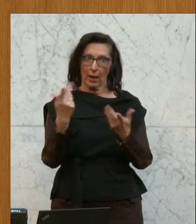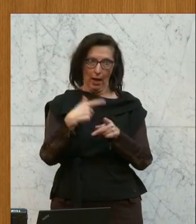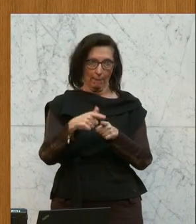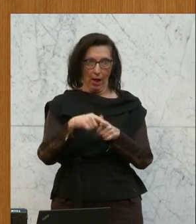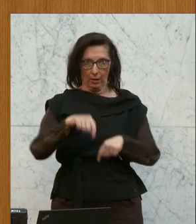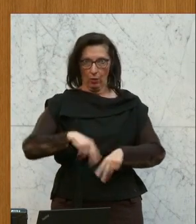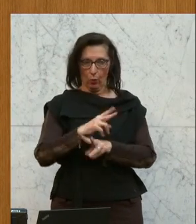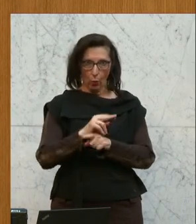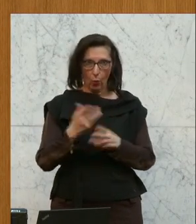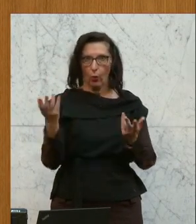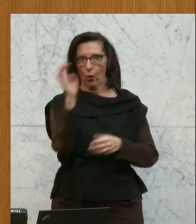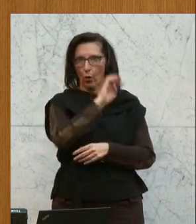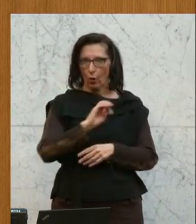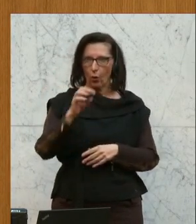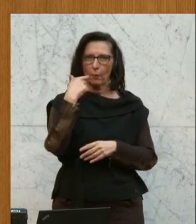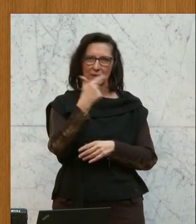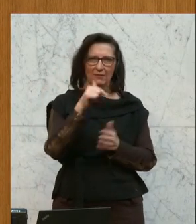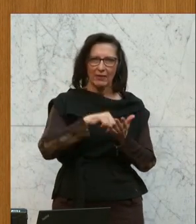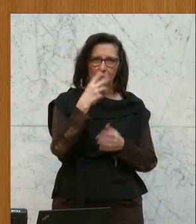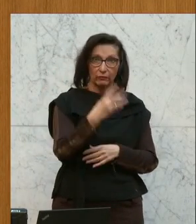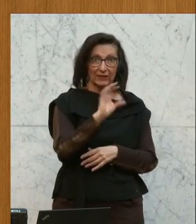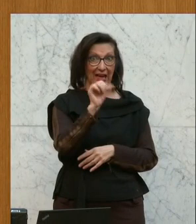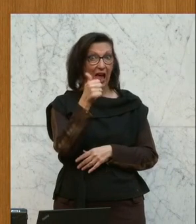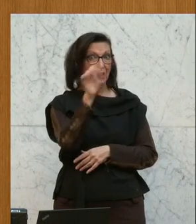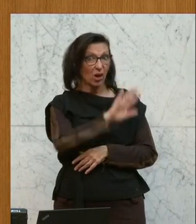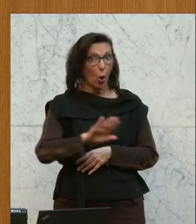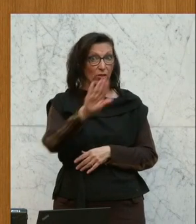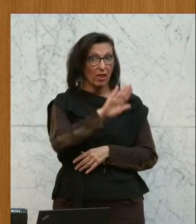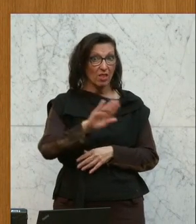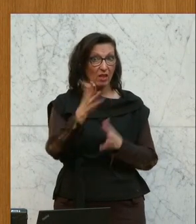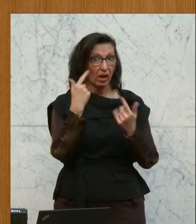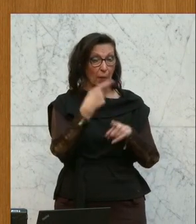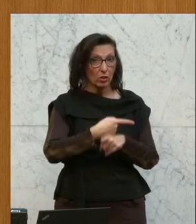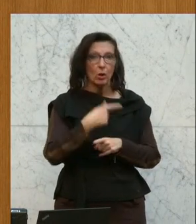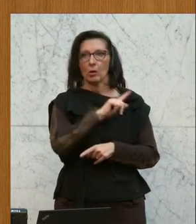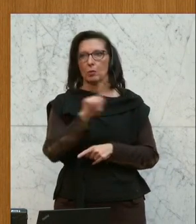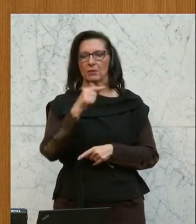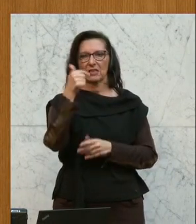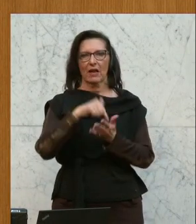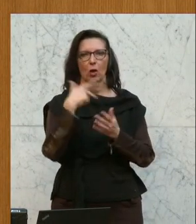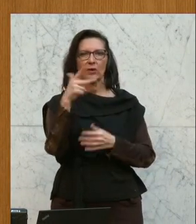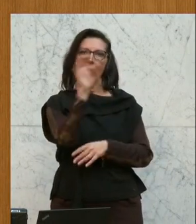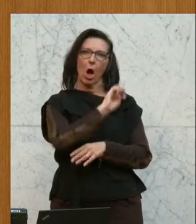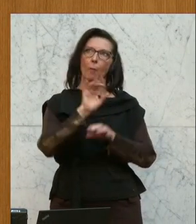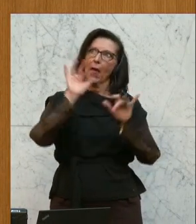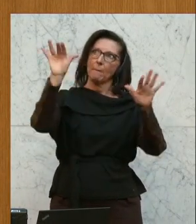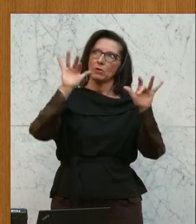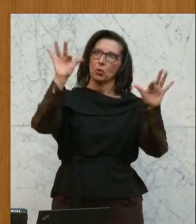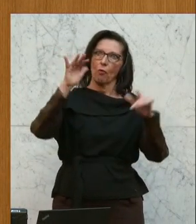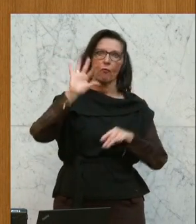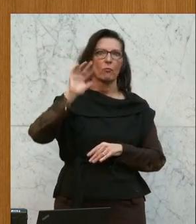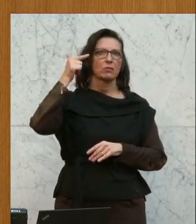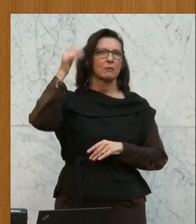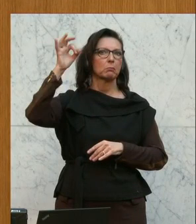2050 der erste klimaneutrale Kontinent. Und bis 2030 werden wir unsere Emissionen in Europa um 55 Prozent senken.